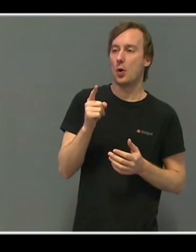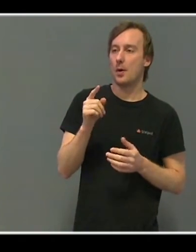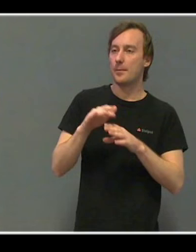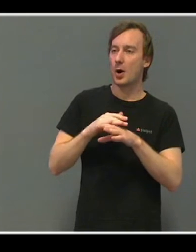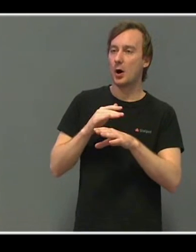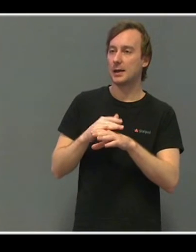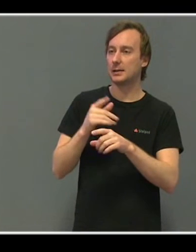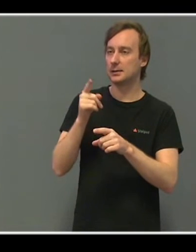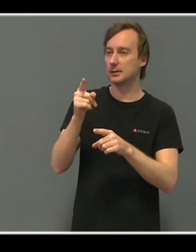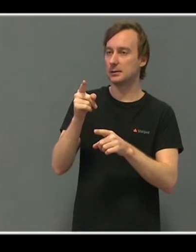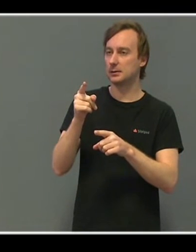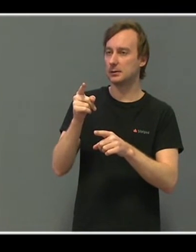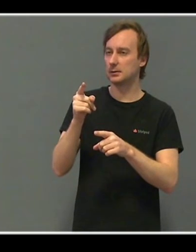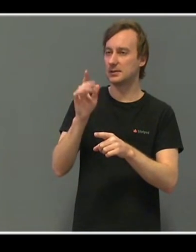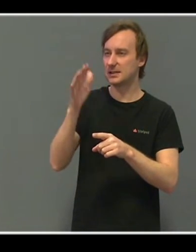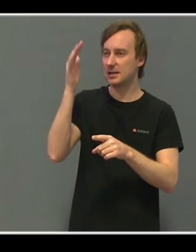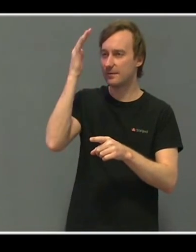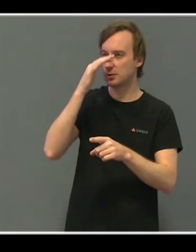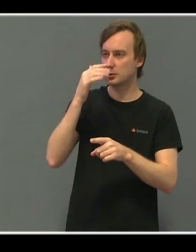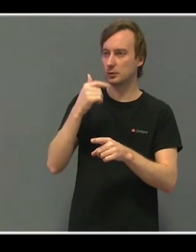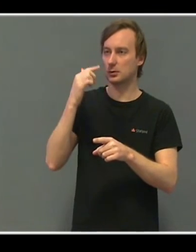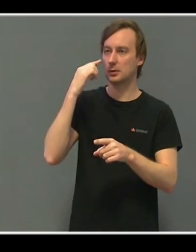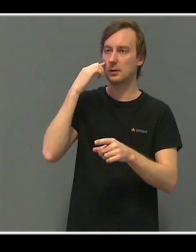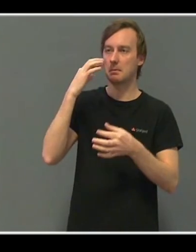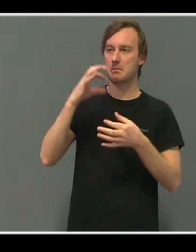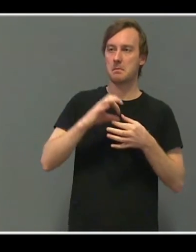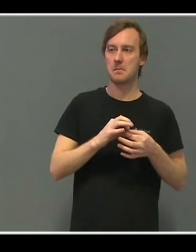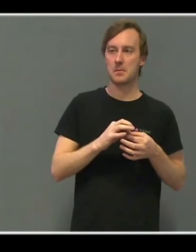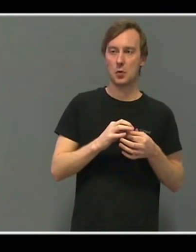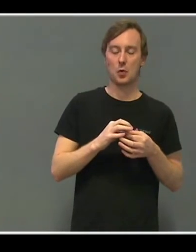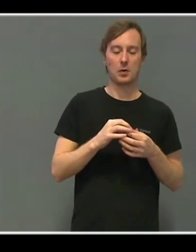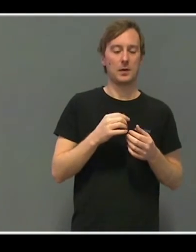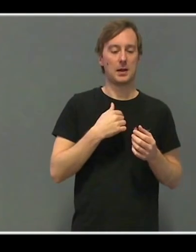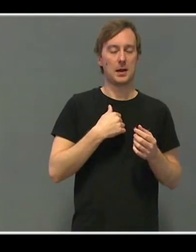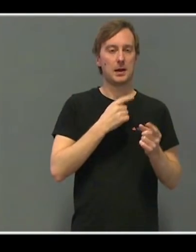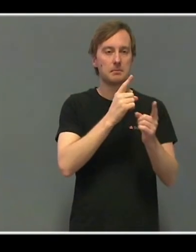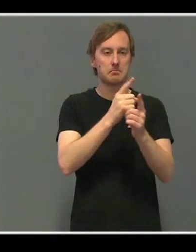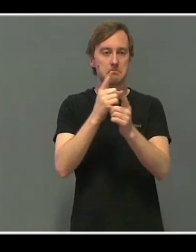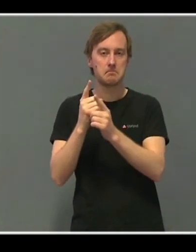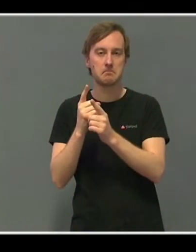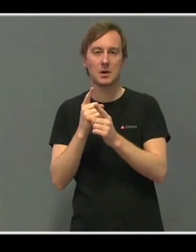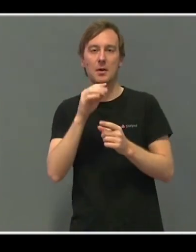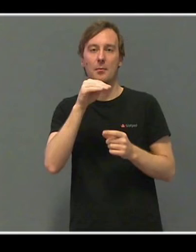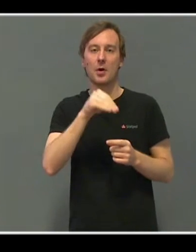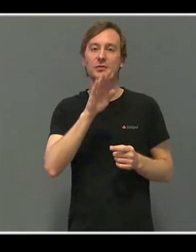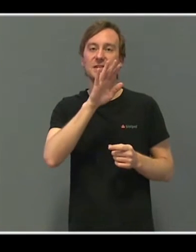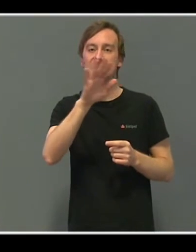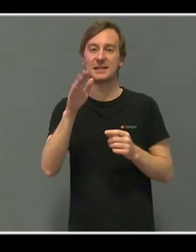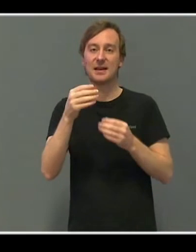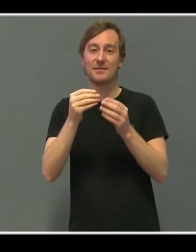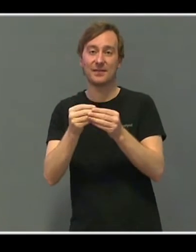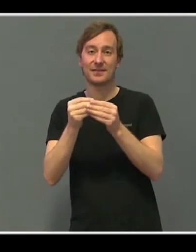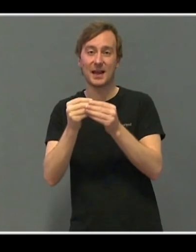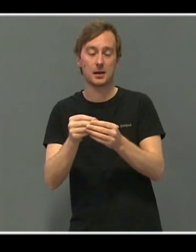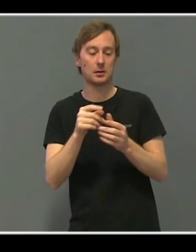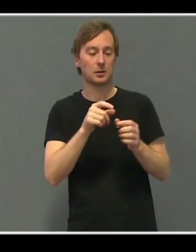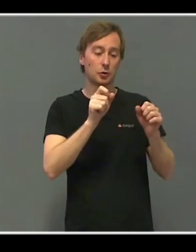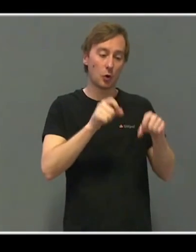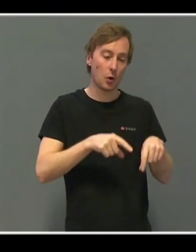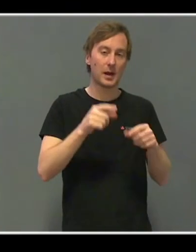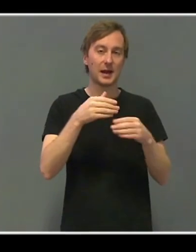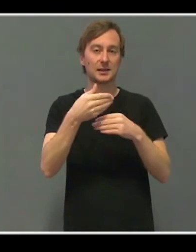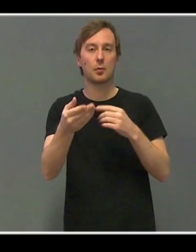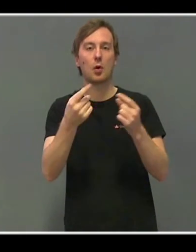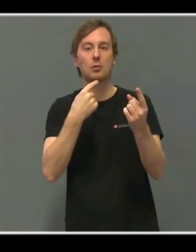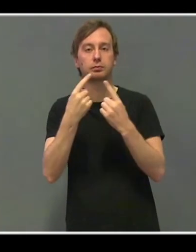minner meg på at etter at jeg da har begynt å treffe og snakke med disse vennene til Mats, etter at han har gått bort, så forteller de meg blant annet at